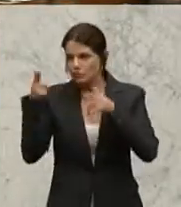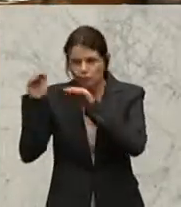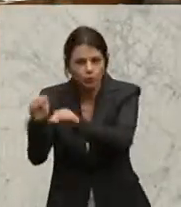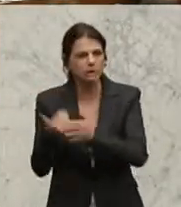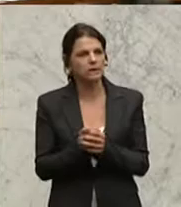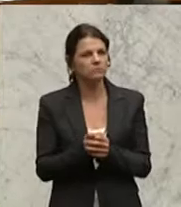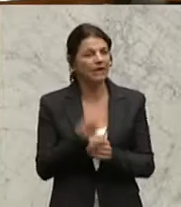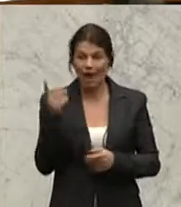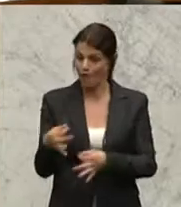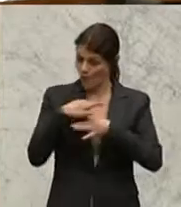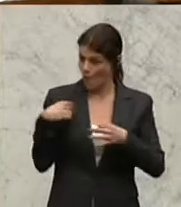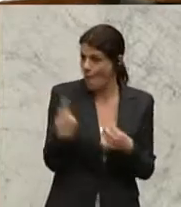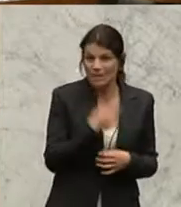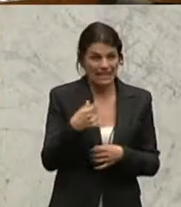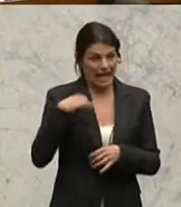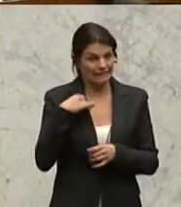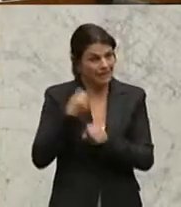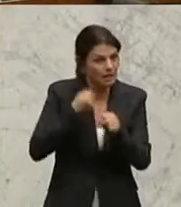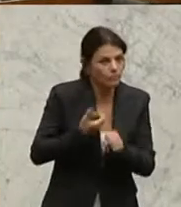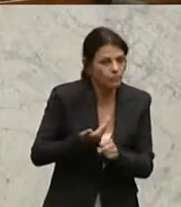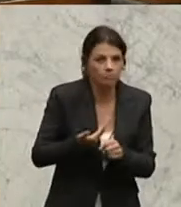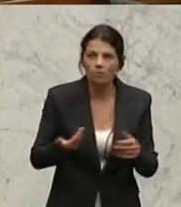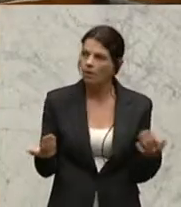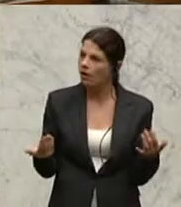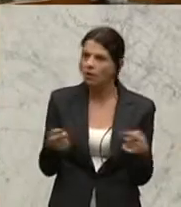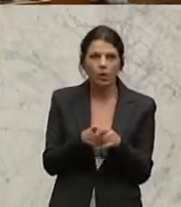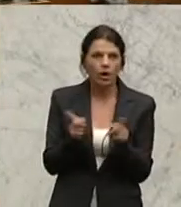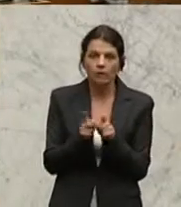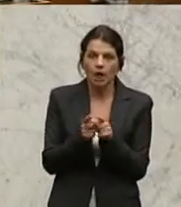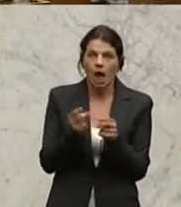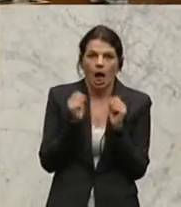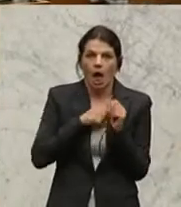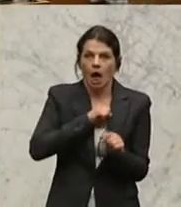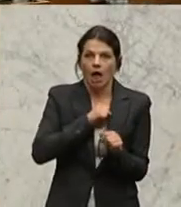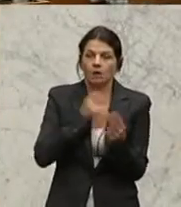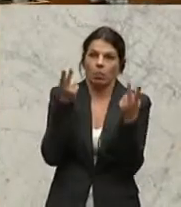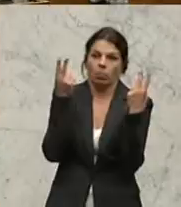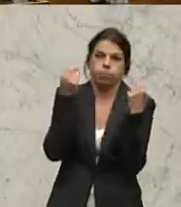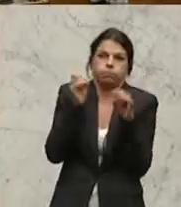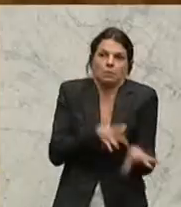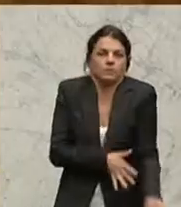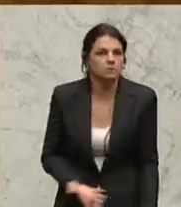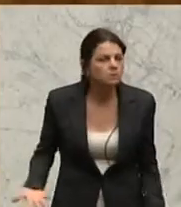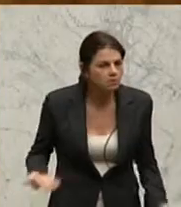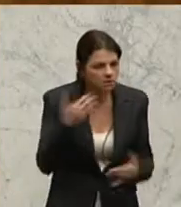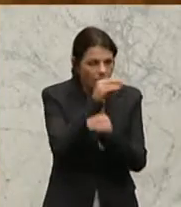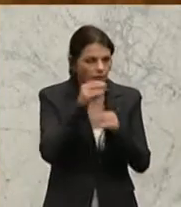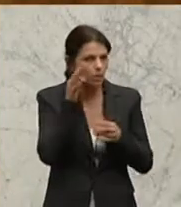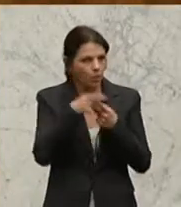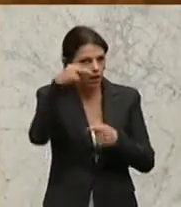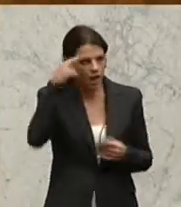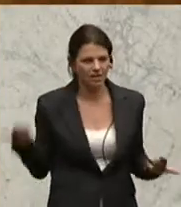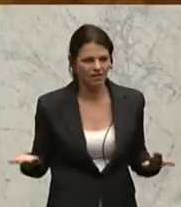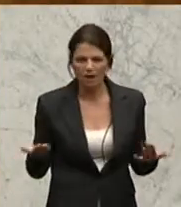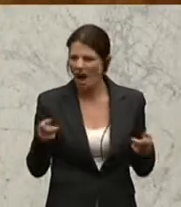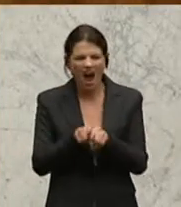für unsere Interessen steht, dann knicken Sie vor lauter Angst ein, sehr geehrte Damen und Herren. Aber auch das Theater, und da